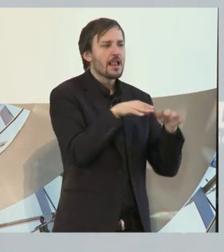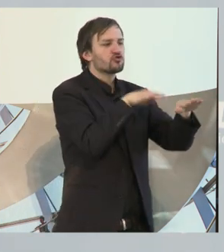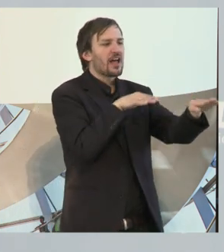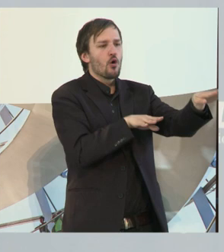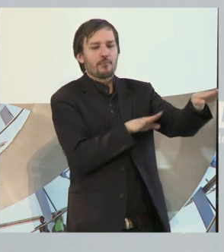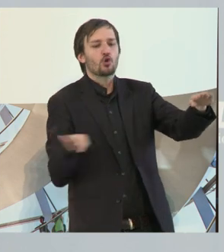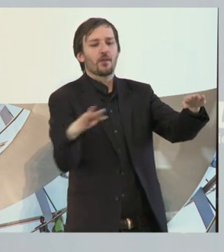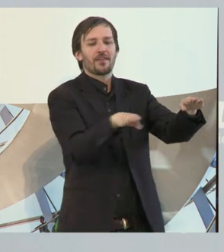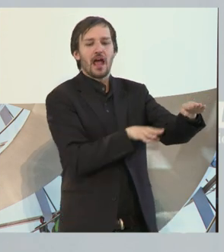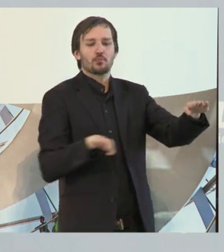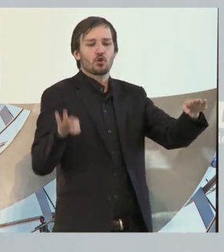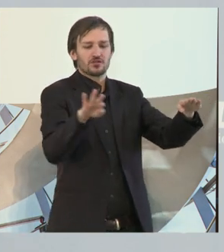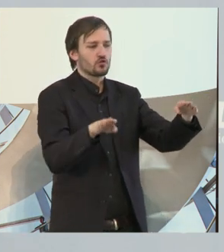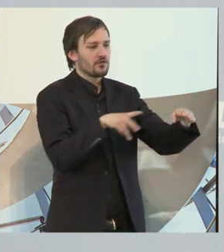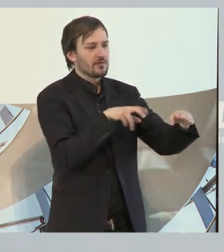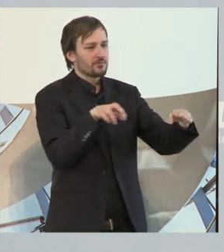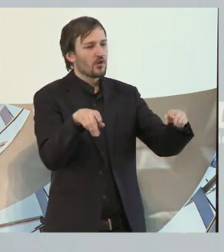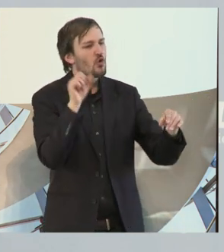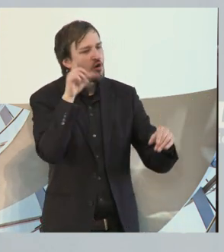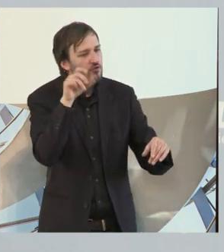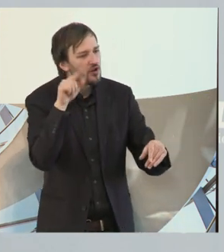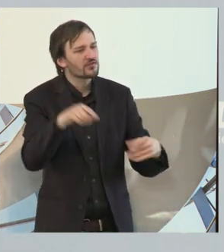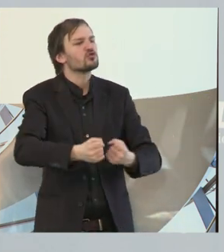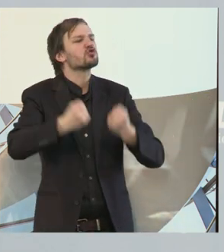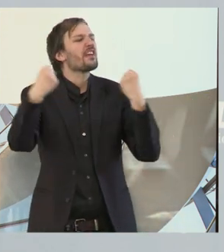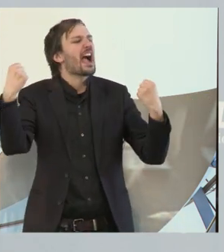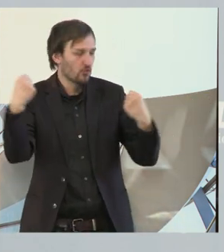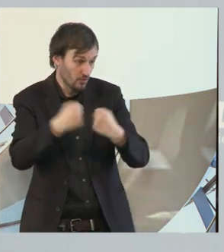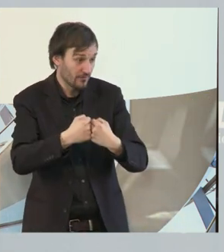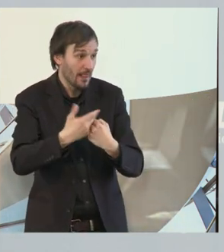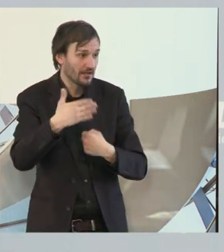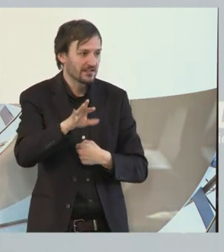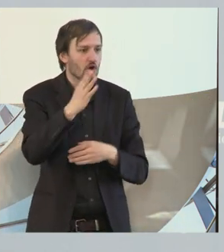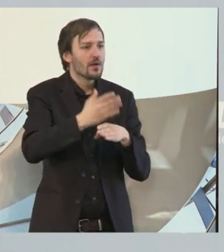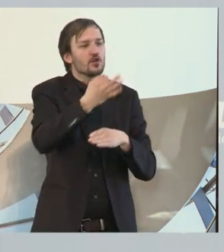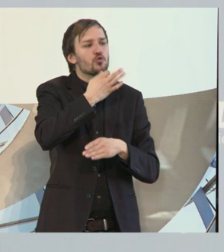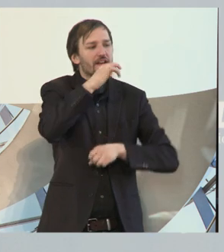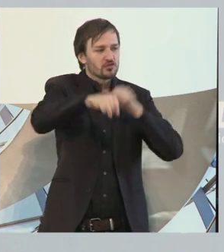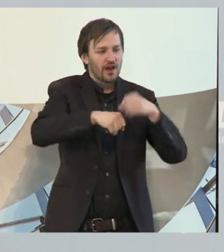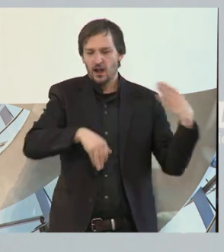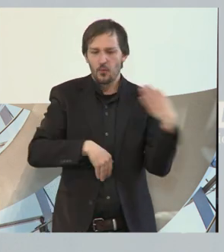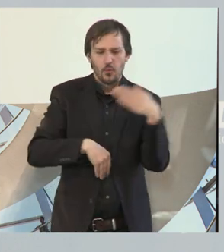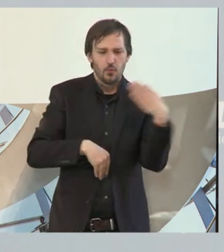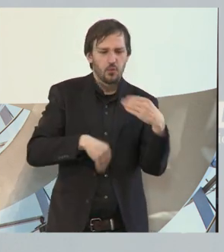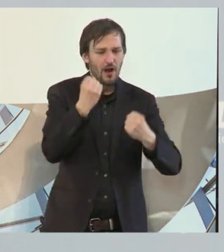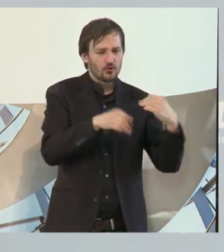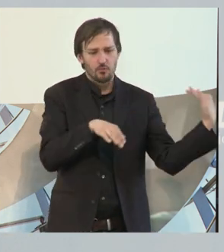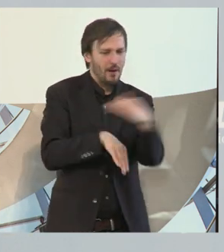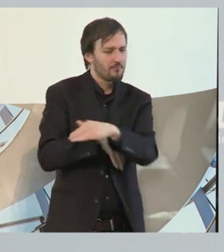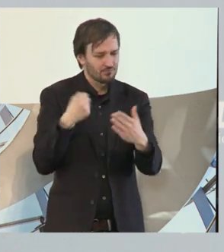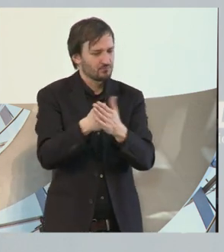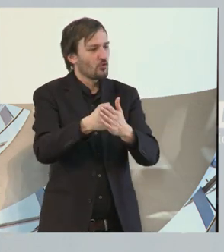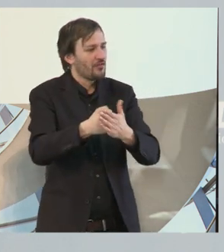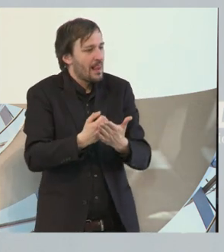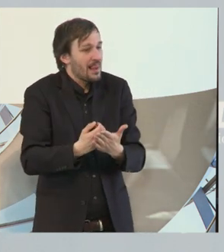abkürzen wollten. Und es kam mehrfach zu schweren Unfällen, wo dann übrigens auch Jugendliche ihr Leben lang behindert waren. Und da ich